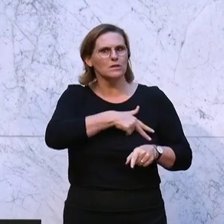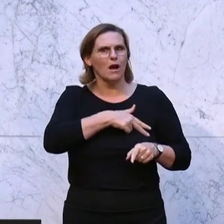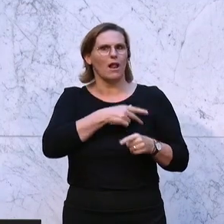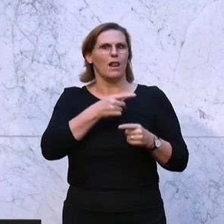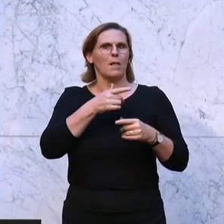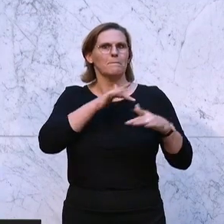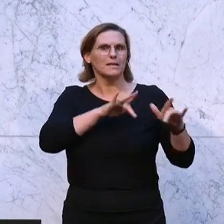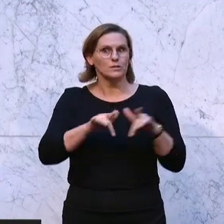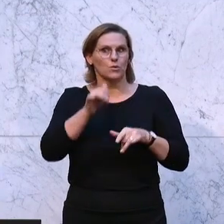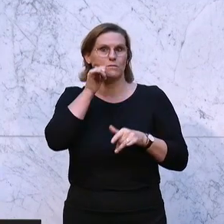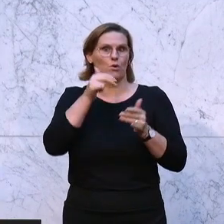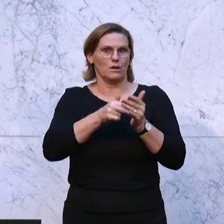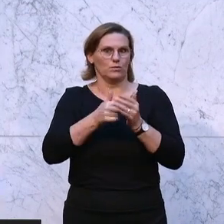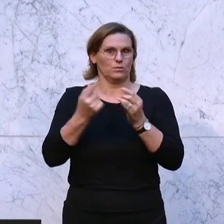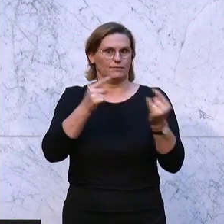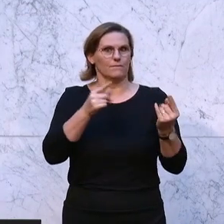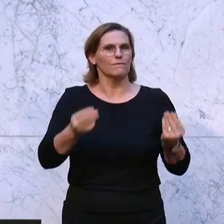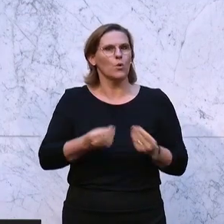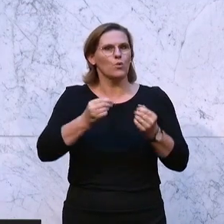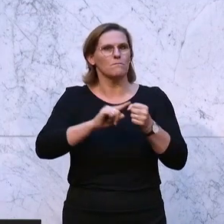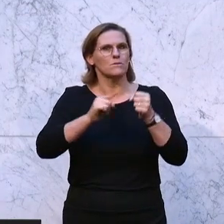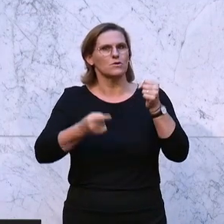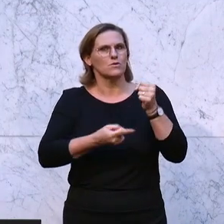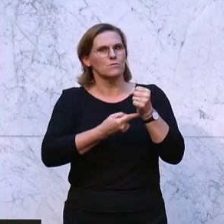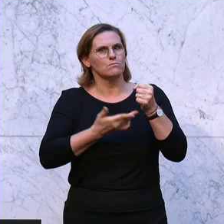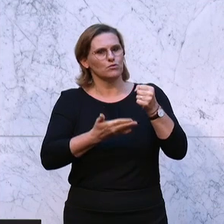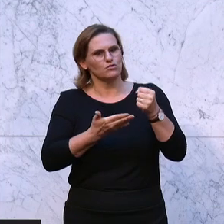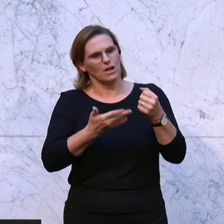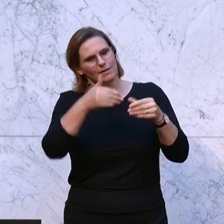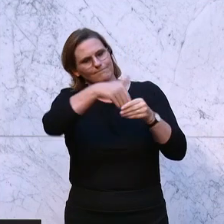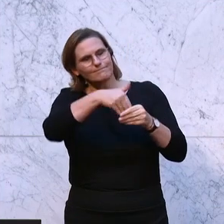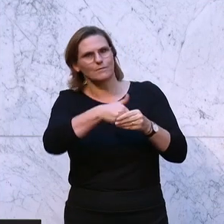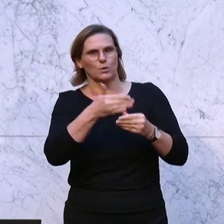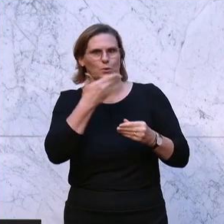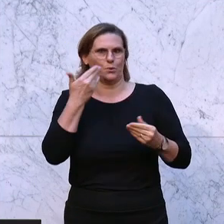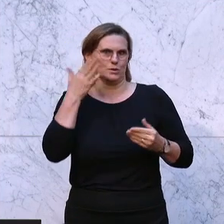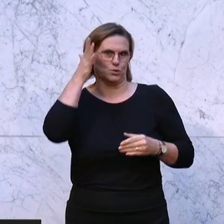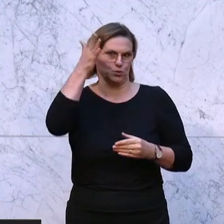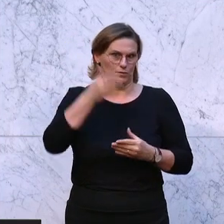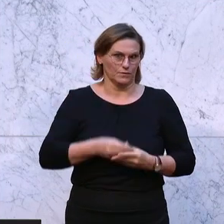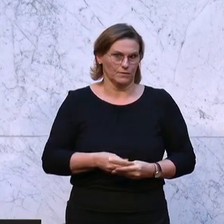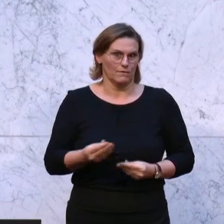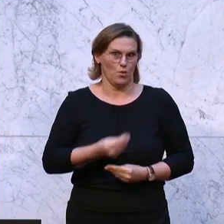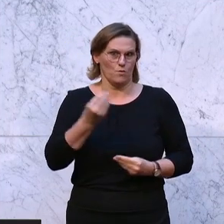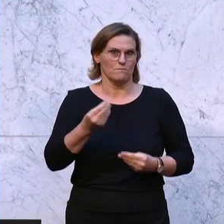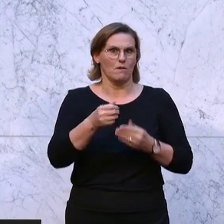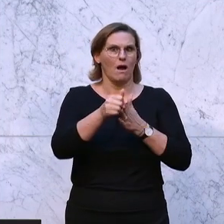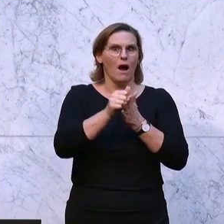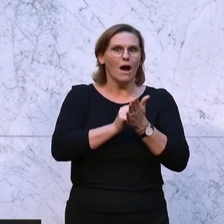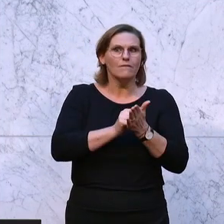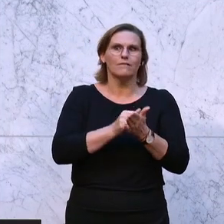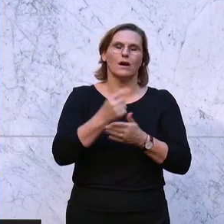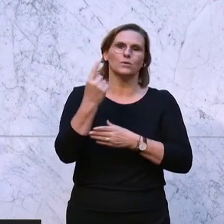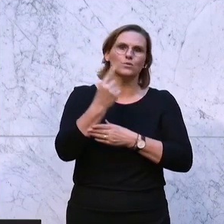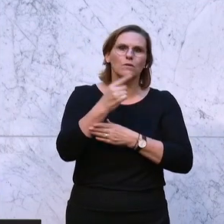Debatte aufzeigen, warum dieses Budget ohne Zukunft dargestellt ist. Das beginnt bei den Drohenden aus für